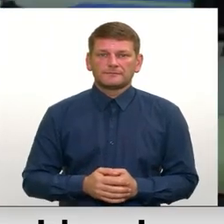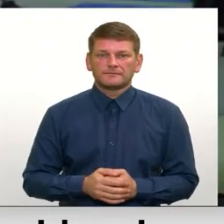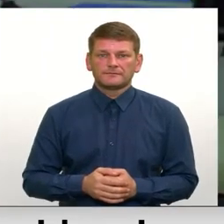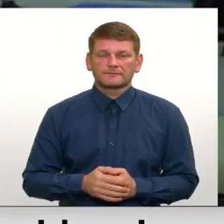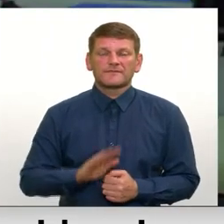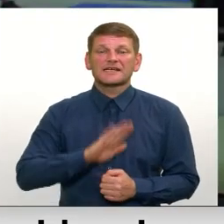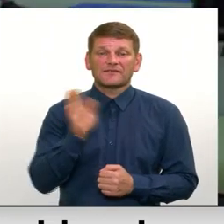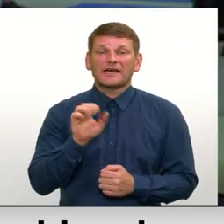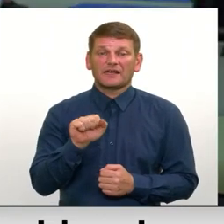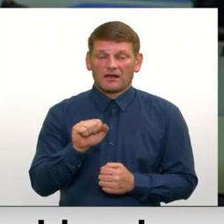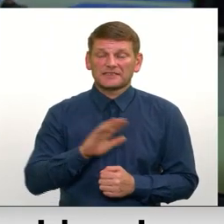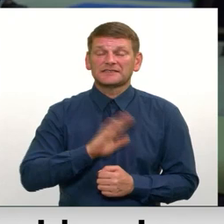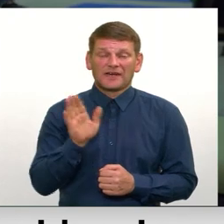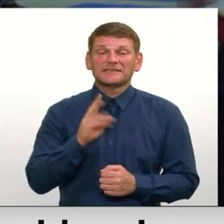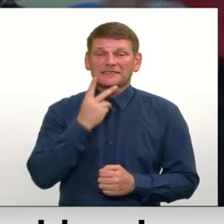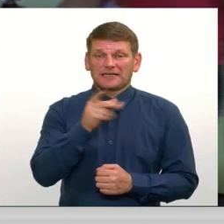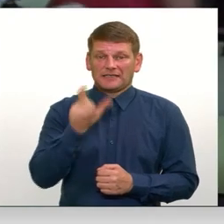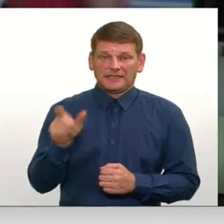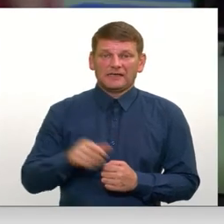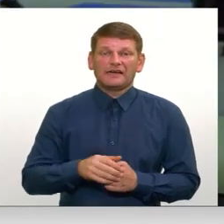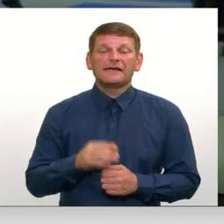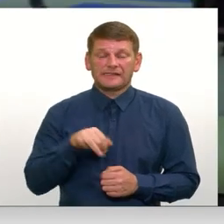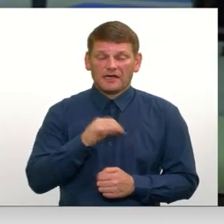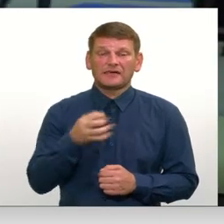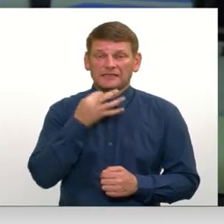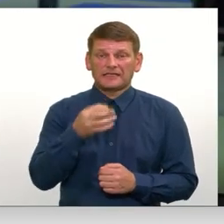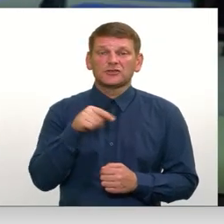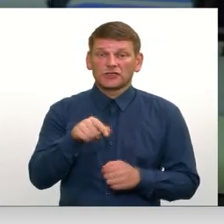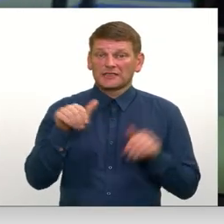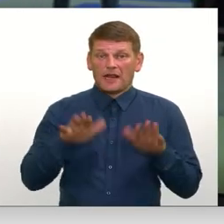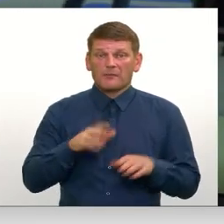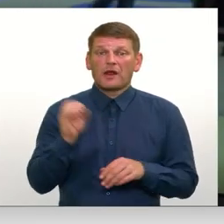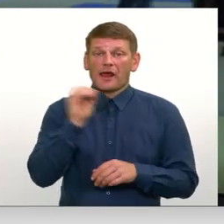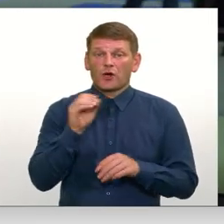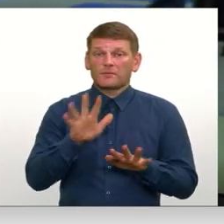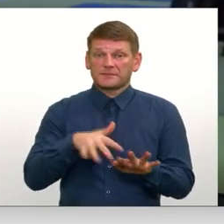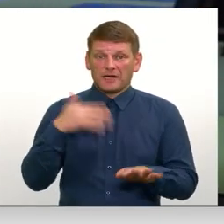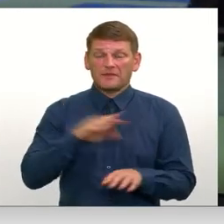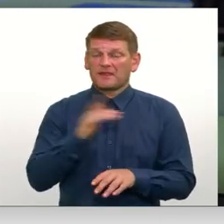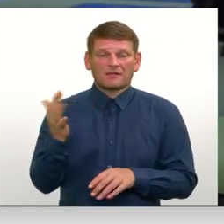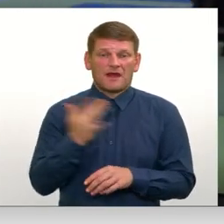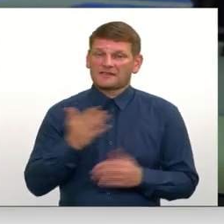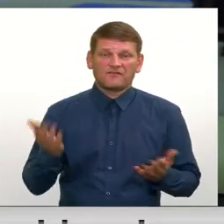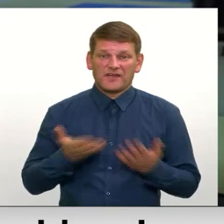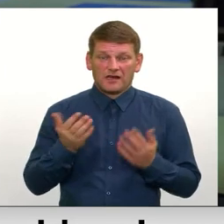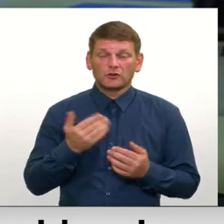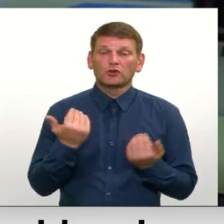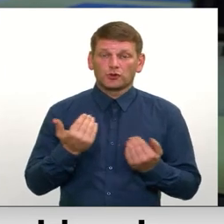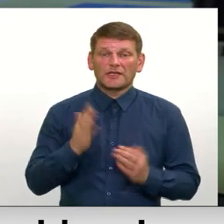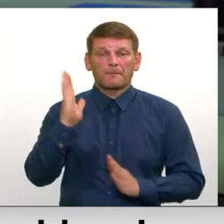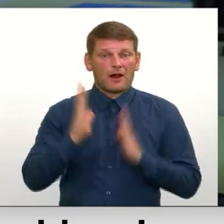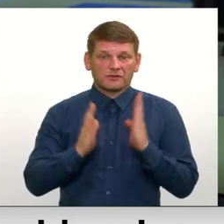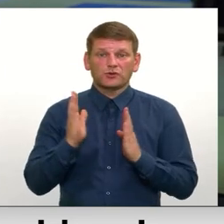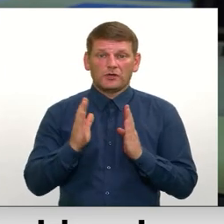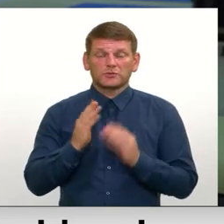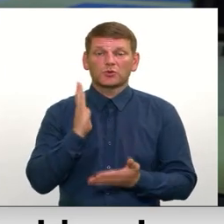Sveiki, Andā, sveicināti skatītāji. Jā, jāteic, ka šis lēmums Eiropas parlamentam nenāca viegli. Šodien balsojums